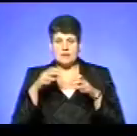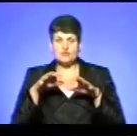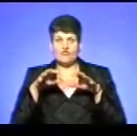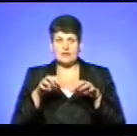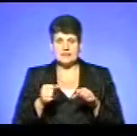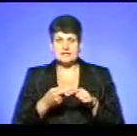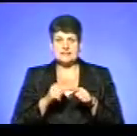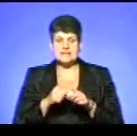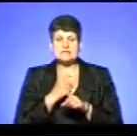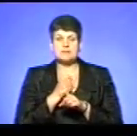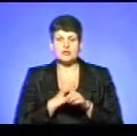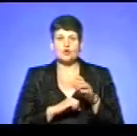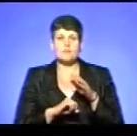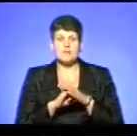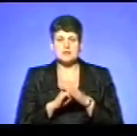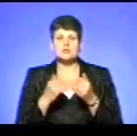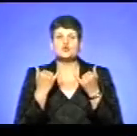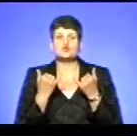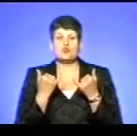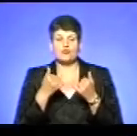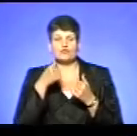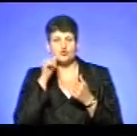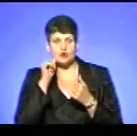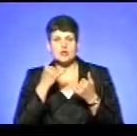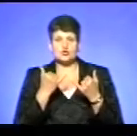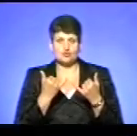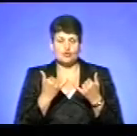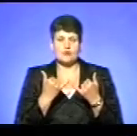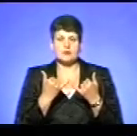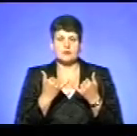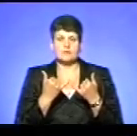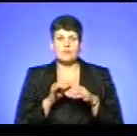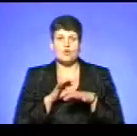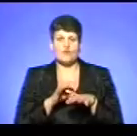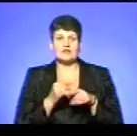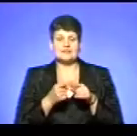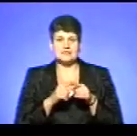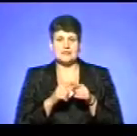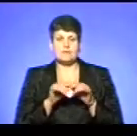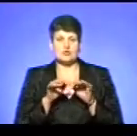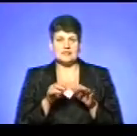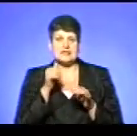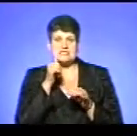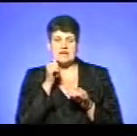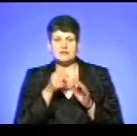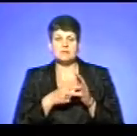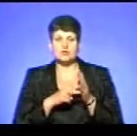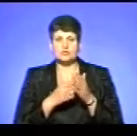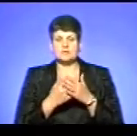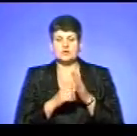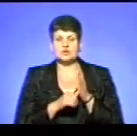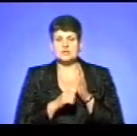цієї спиртобази, вчора і сьогодні, як я вже казав, проводиться цей процес. На завтра планується біля 60